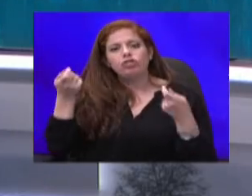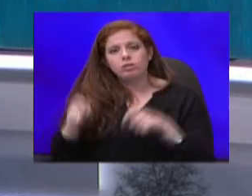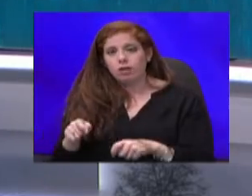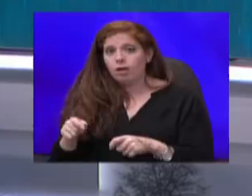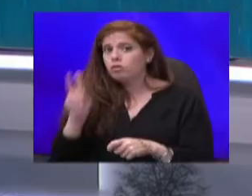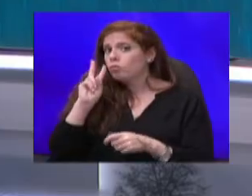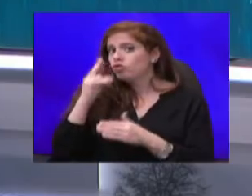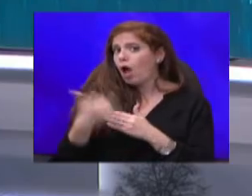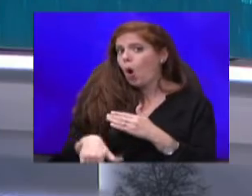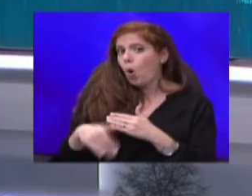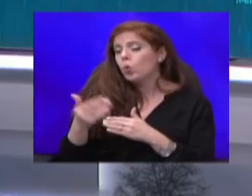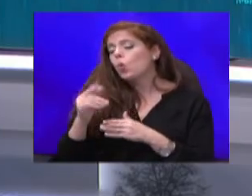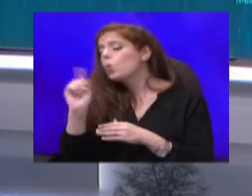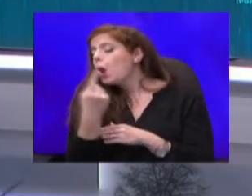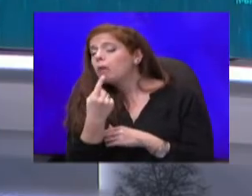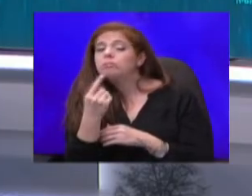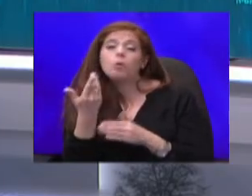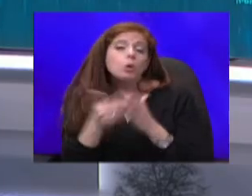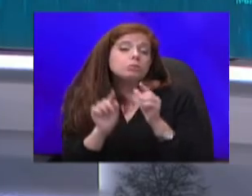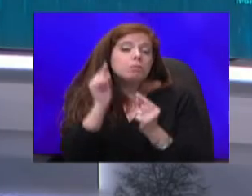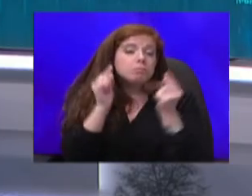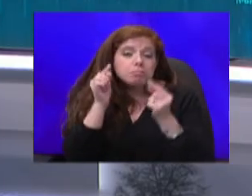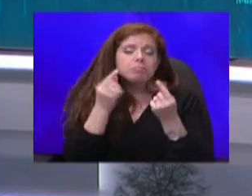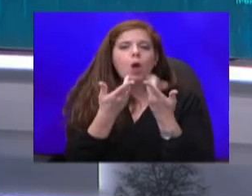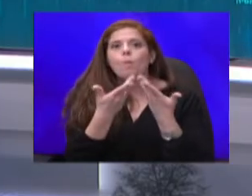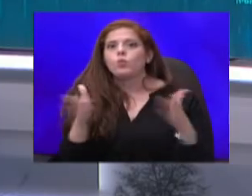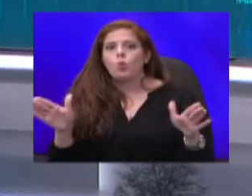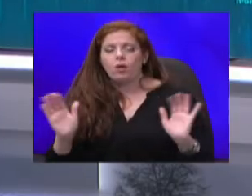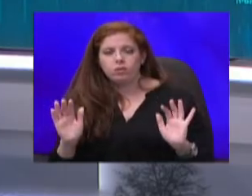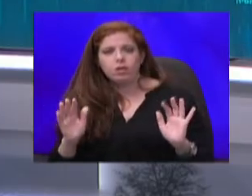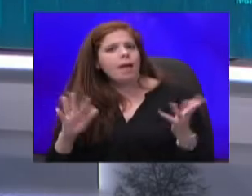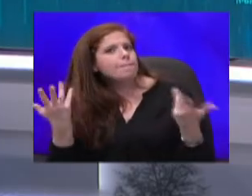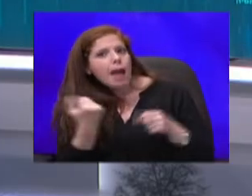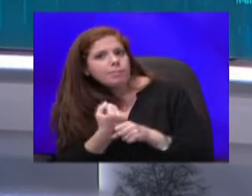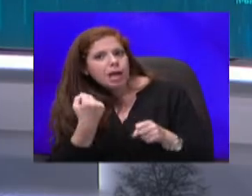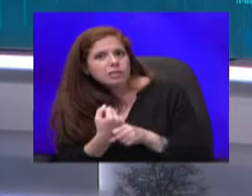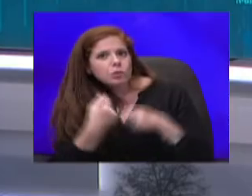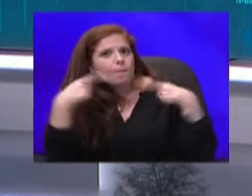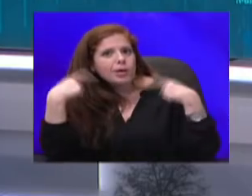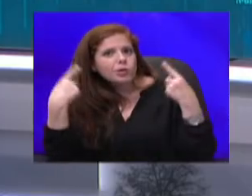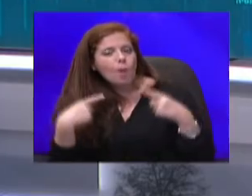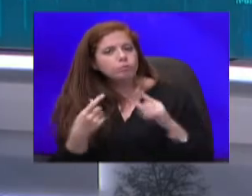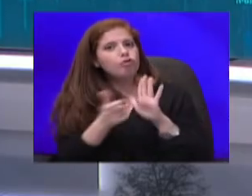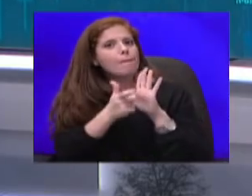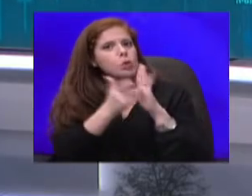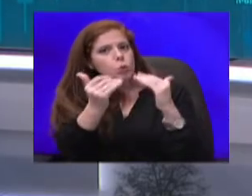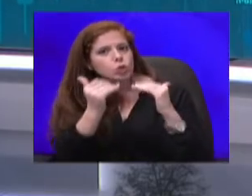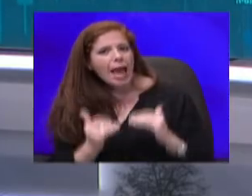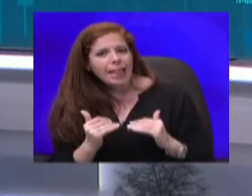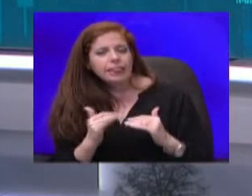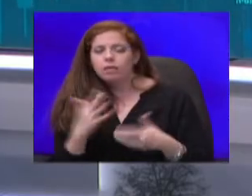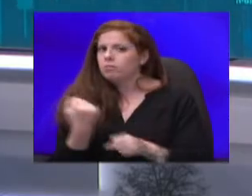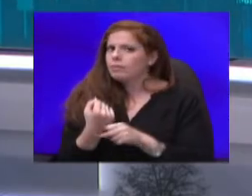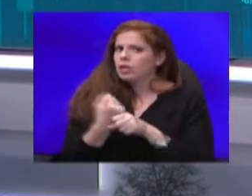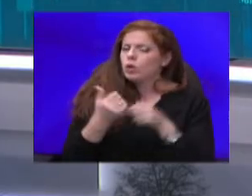למעט בודדות, היו פתוחות לרווחה. מה אני אעשו ביום שהביקוש ירד בחזרה? מה אני אעשו אם ההגבלות יוחמרו מחדש?